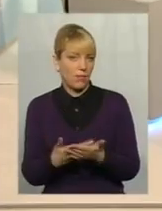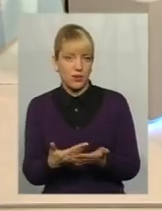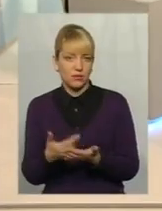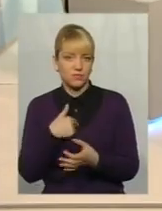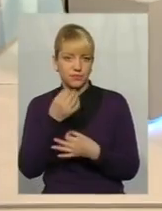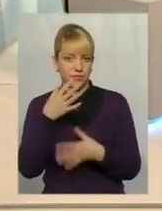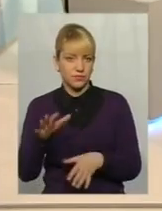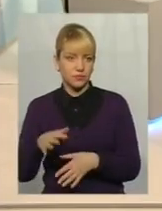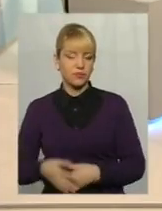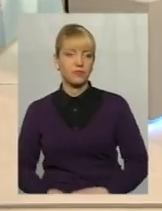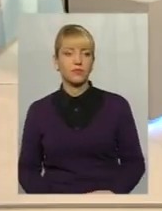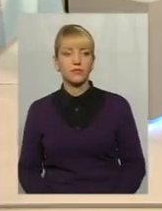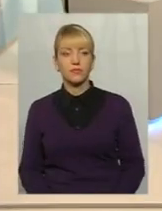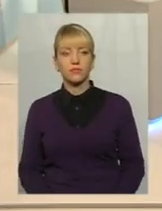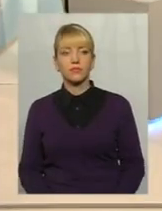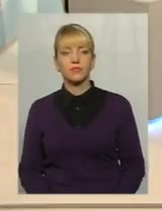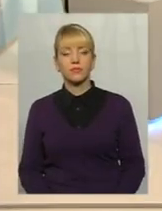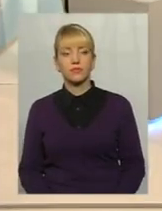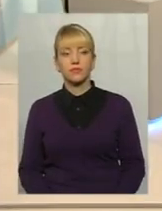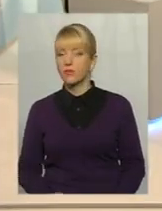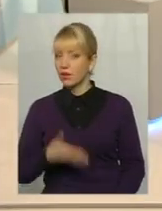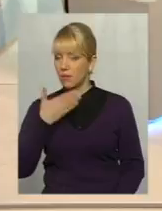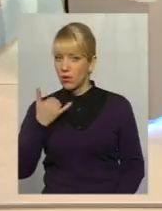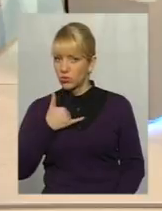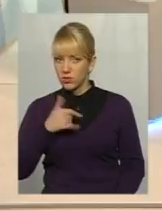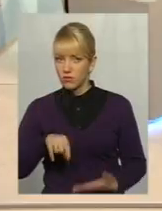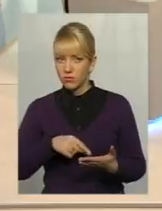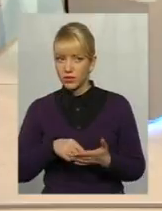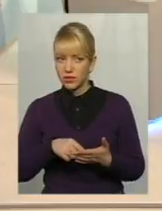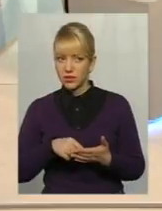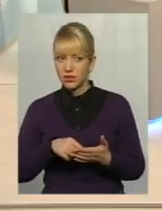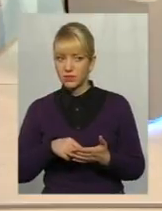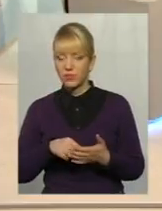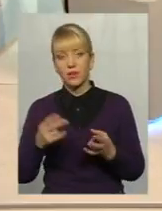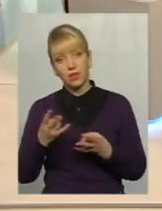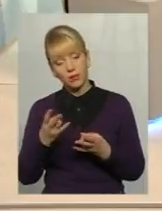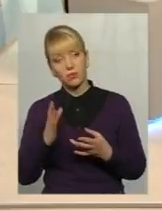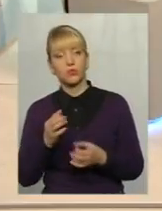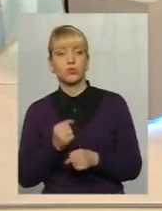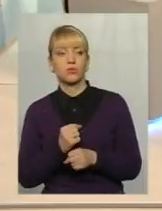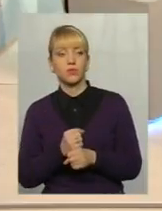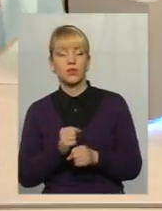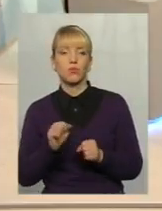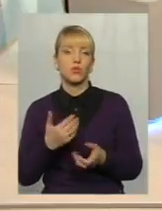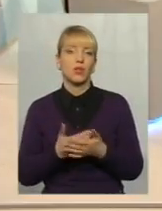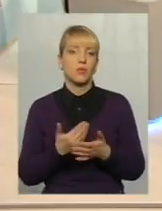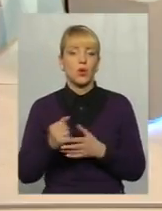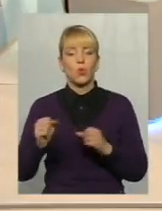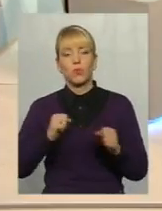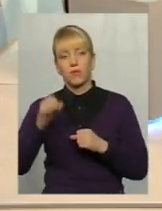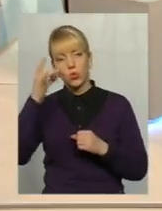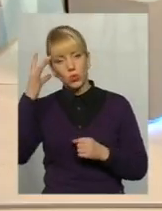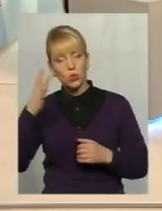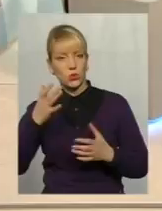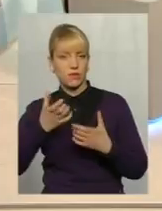того і не згідна. Немає такого місця, значить, треба зробити. Можливо, якісь управління культури